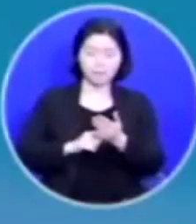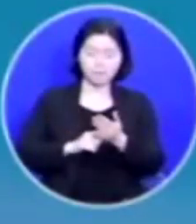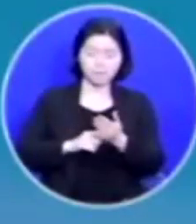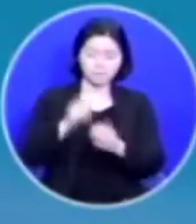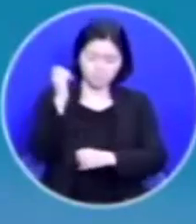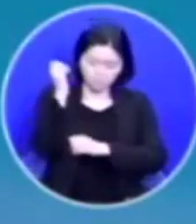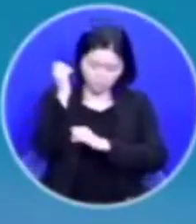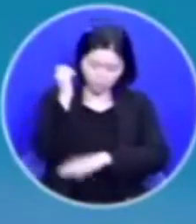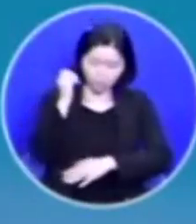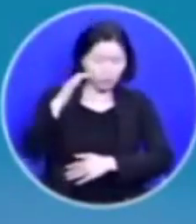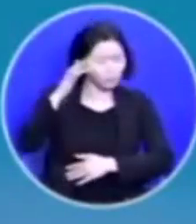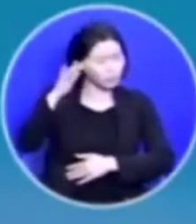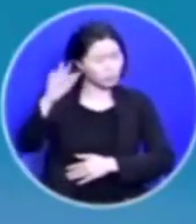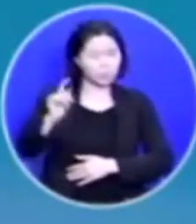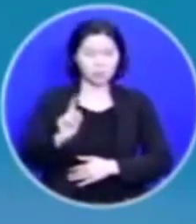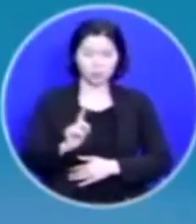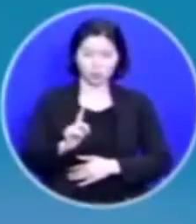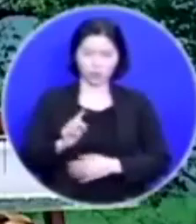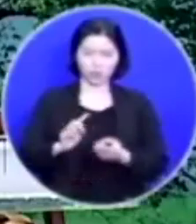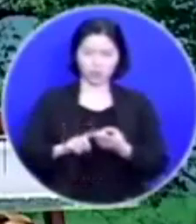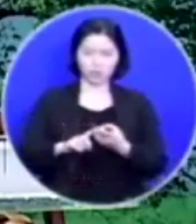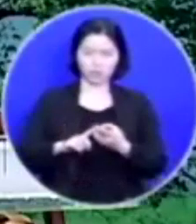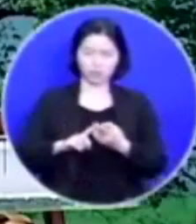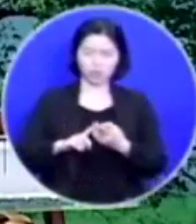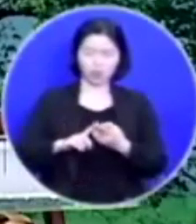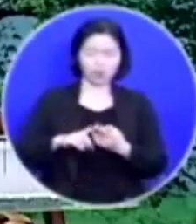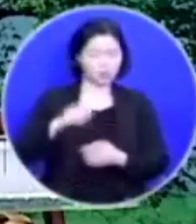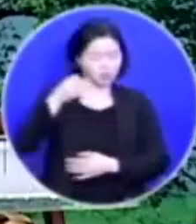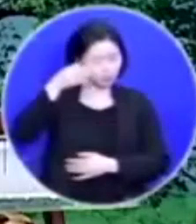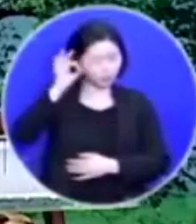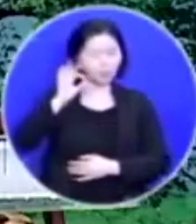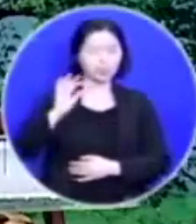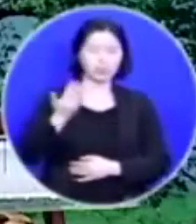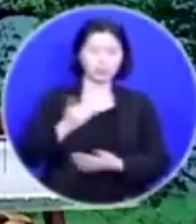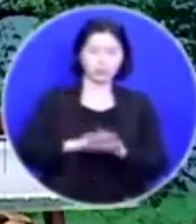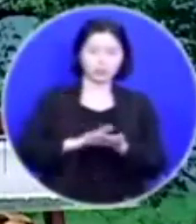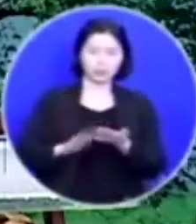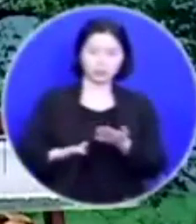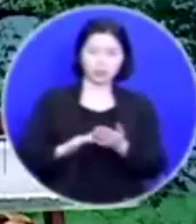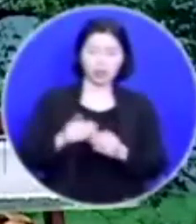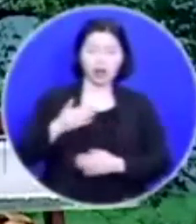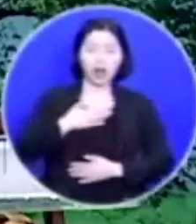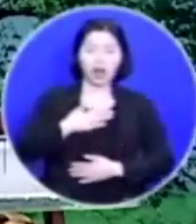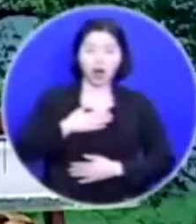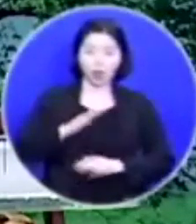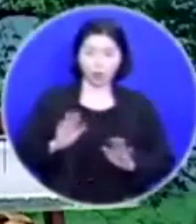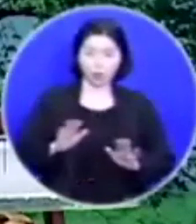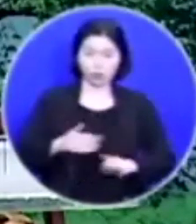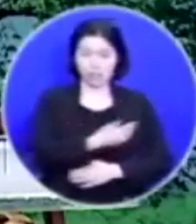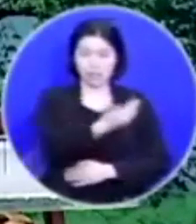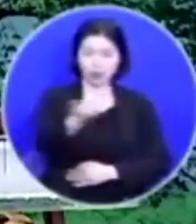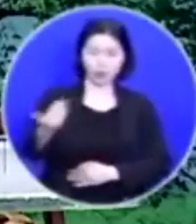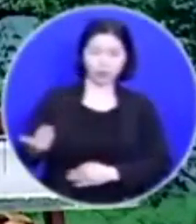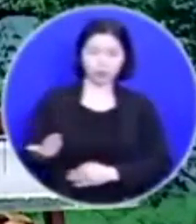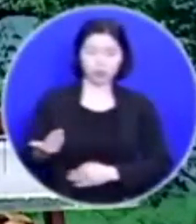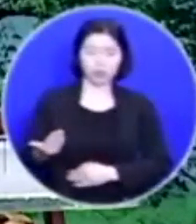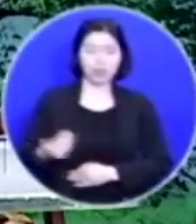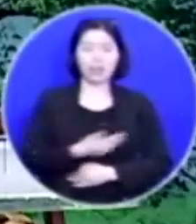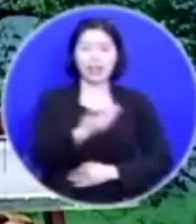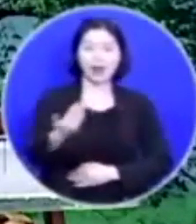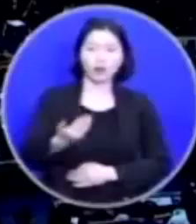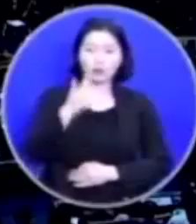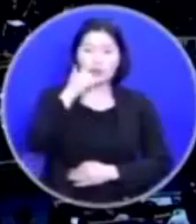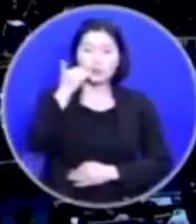뭔가 하는 것을 새삼스럽게 느꼈습니다 저는 오늘 여러분들이 여러분의